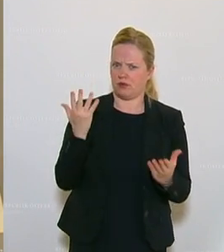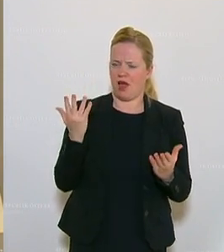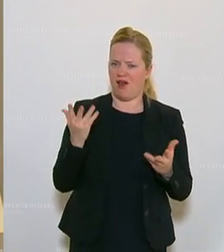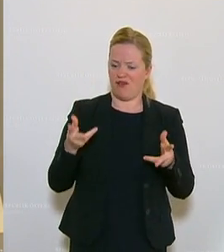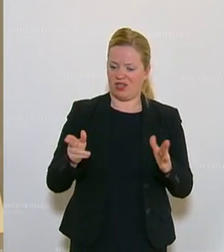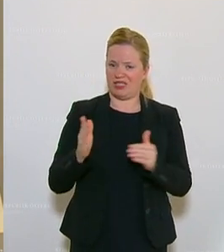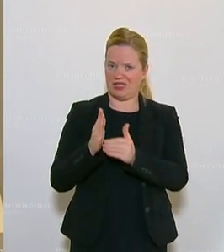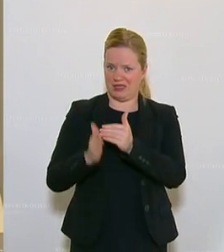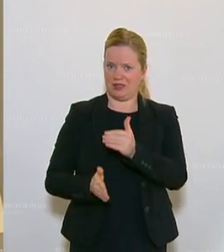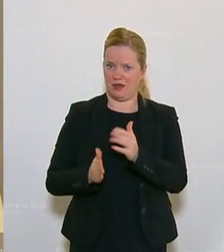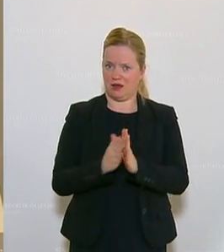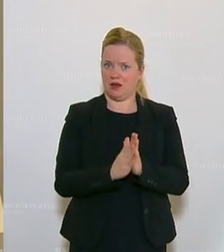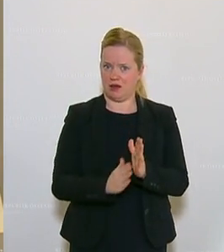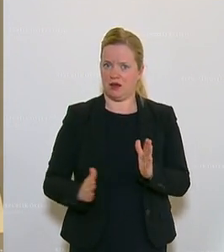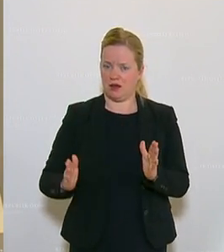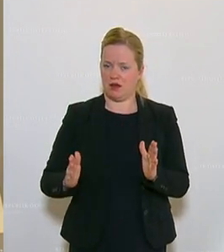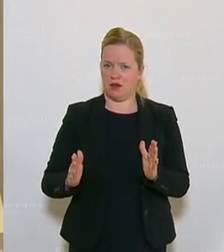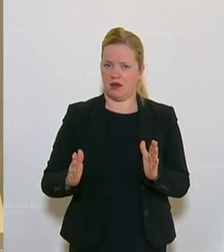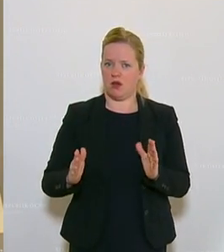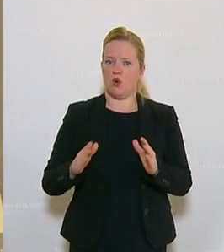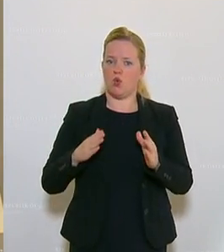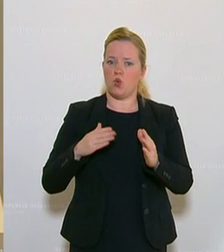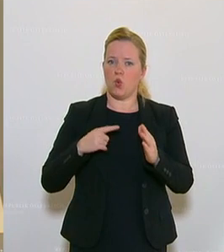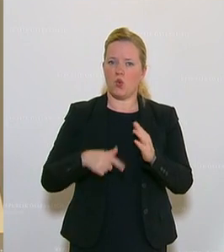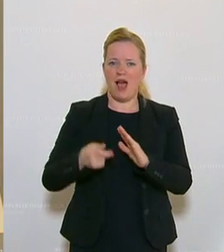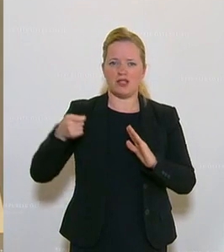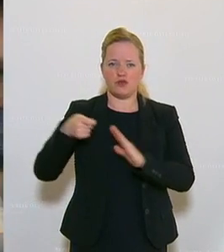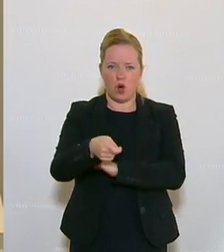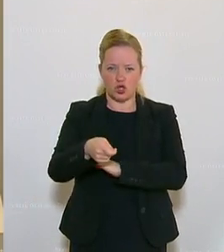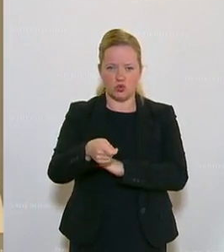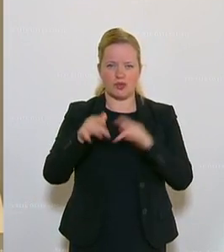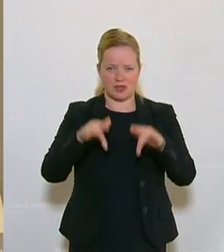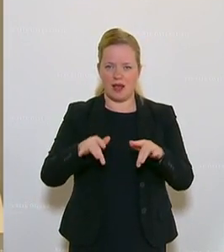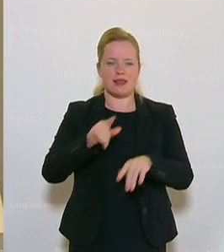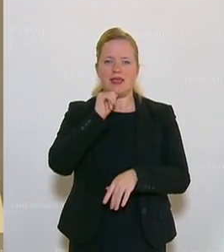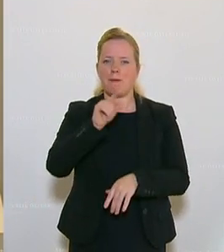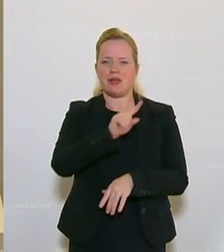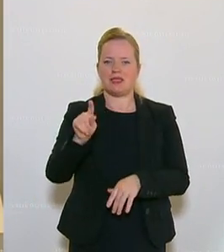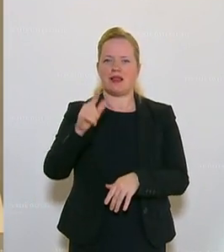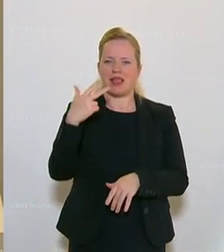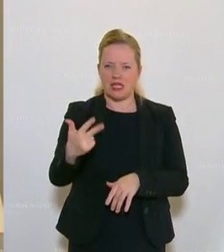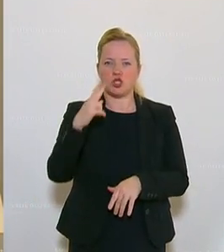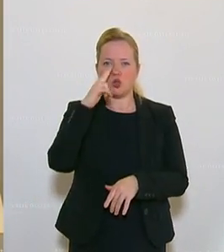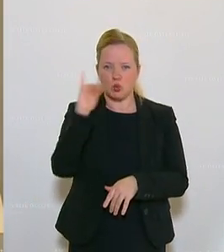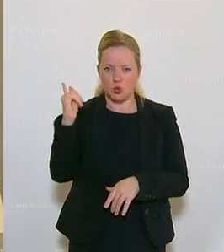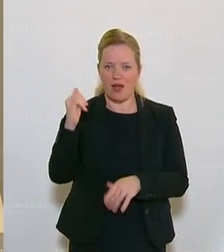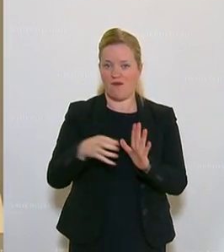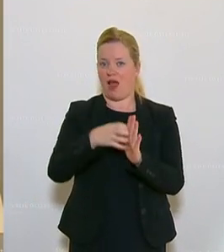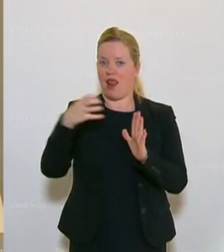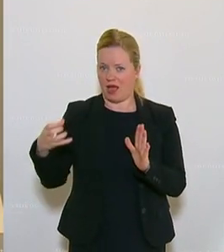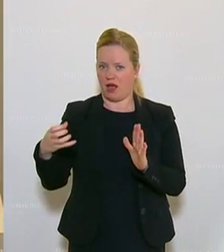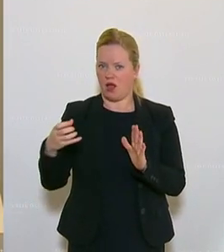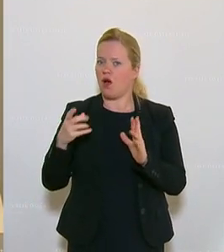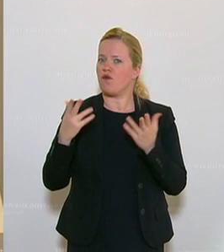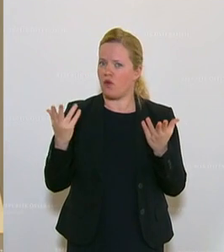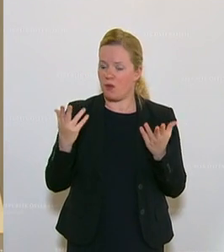Frist für die erleichternde Geltendmachung beim Unterhaltsvorschuss nicht bis 30. Juni verlängert